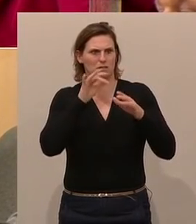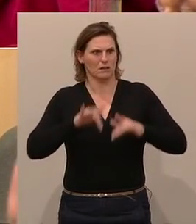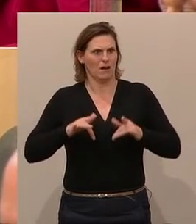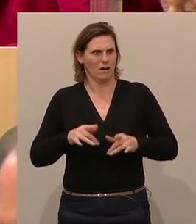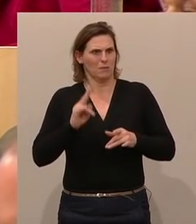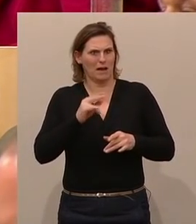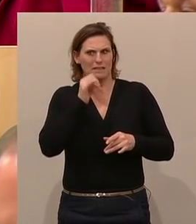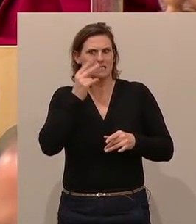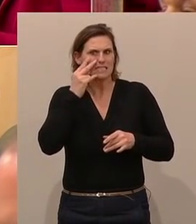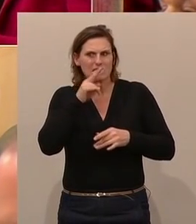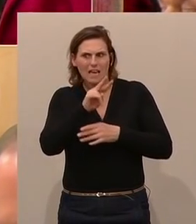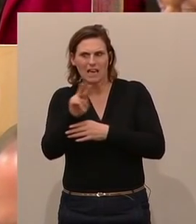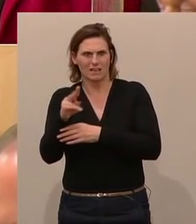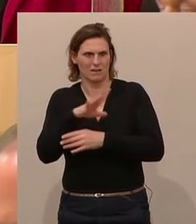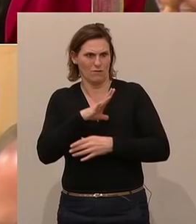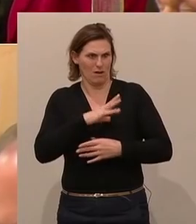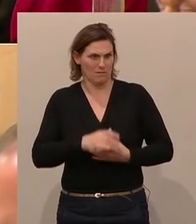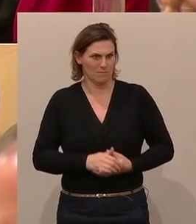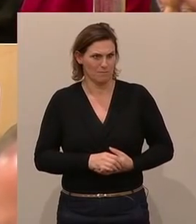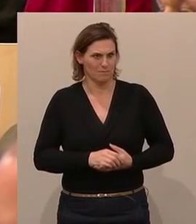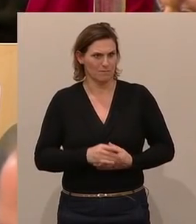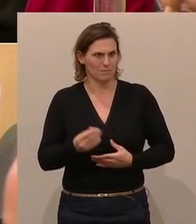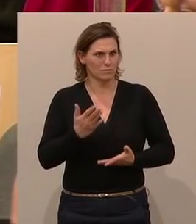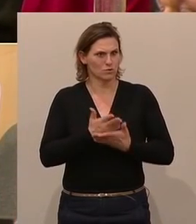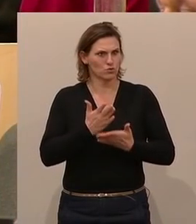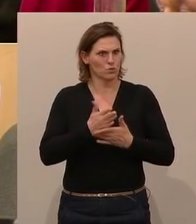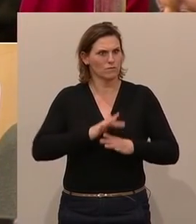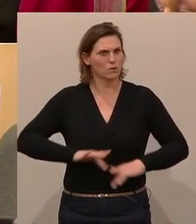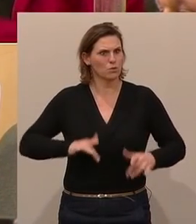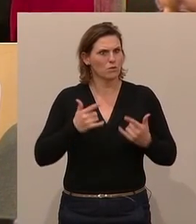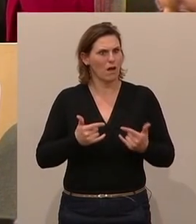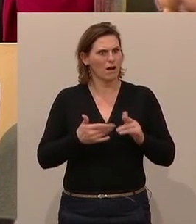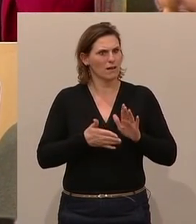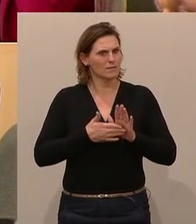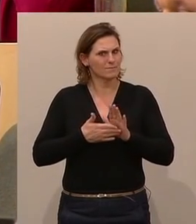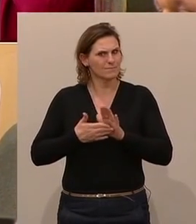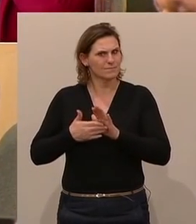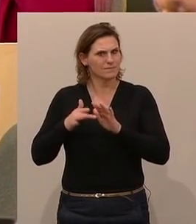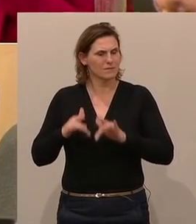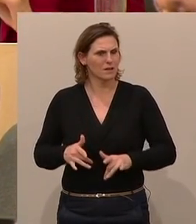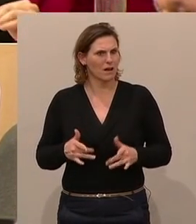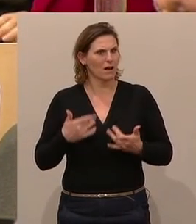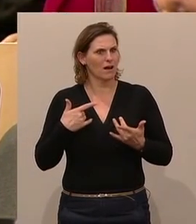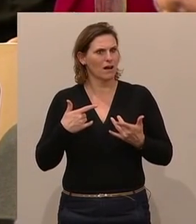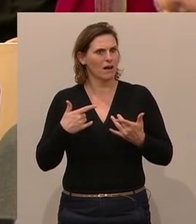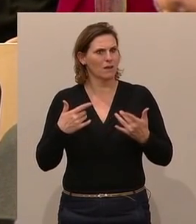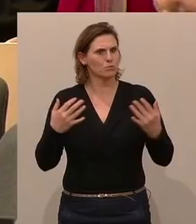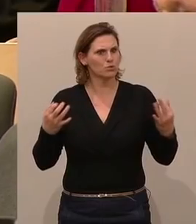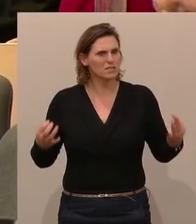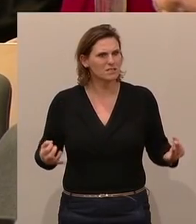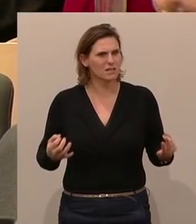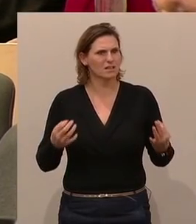aber dennoch nicht erkennen offensichtlich. Denn es beruht nun einmal auf Fakten, dass wir mit Buddhisten,